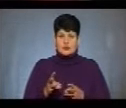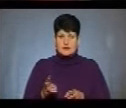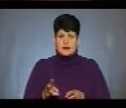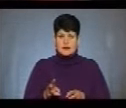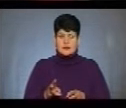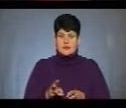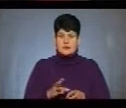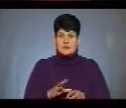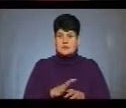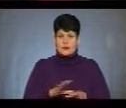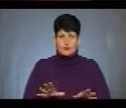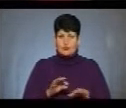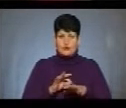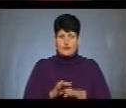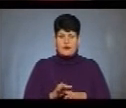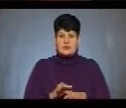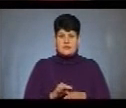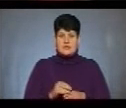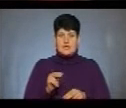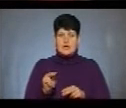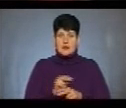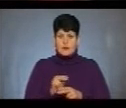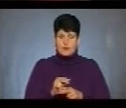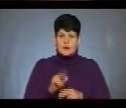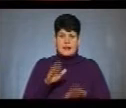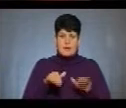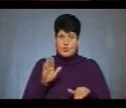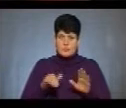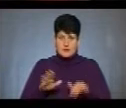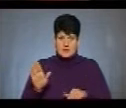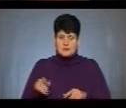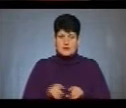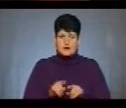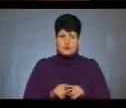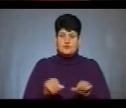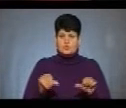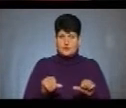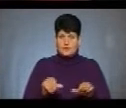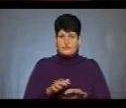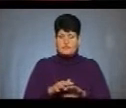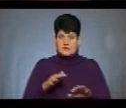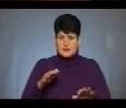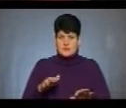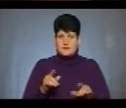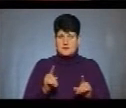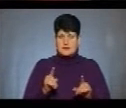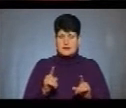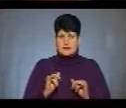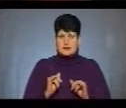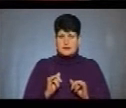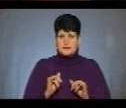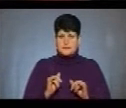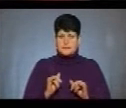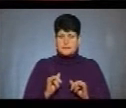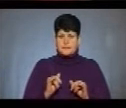проведений поточний ремонт, не повірено, повірбовано. Також в обідньому залі в столові, там тільки цемент, щоб завінув,